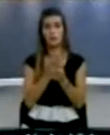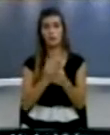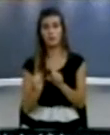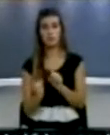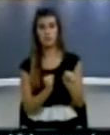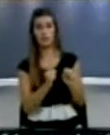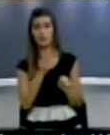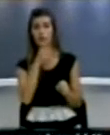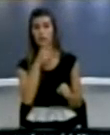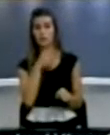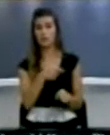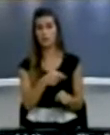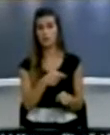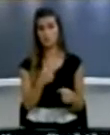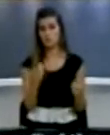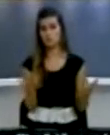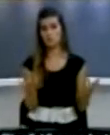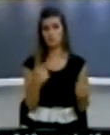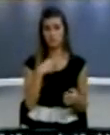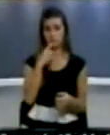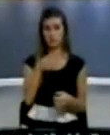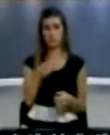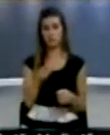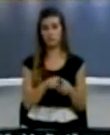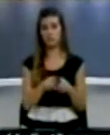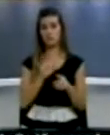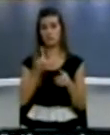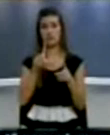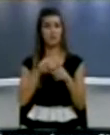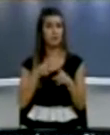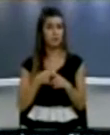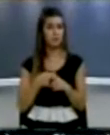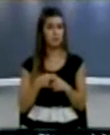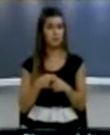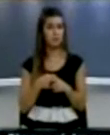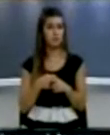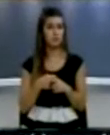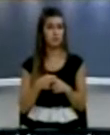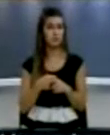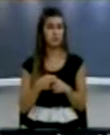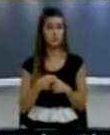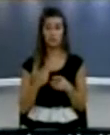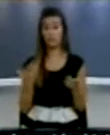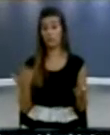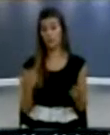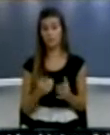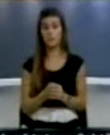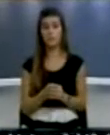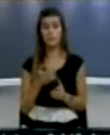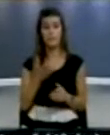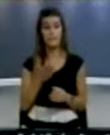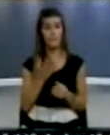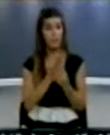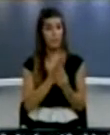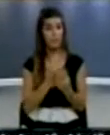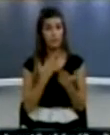kuvendin e Republikës Kosovës Dhe këpër gjithësështë mu do kështë e pozicion i lidhjes demokratiket Kosovës Për ndryshe rezoluta